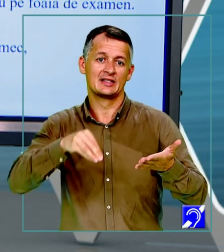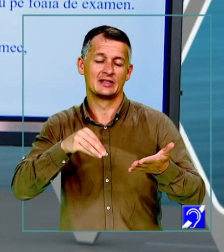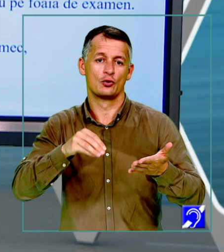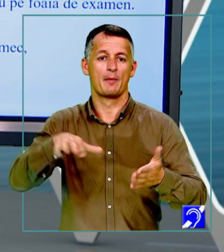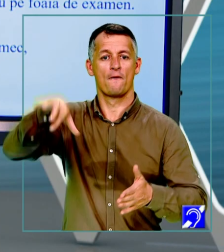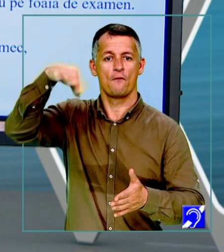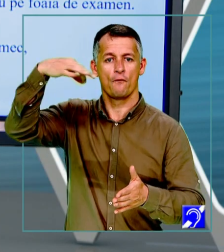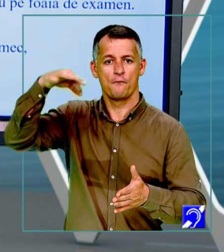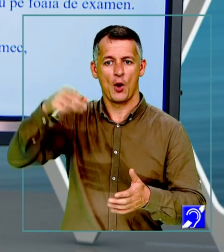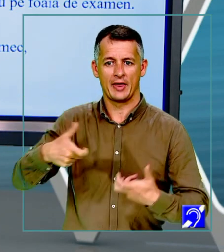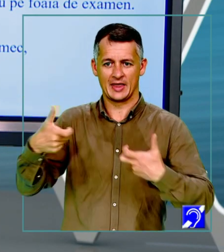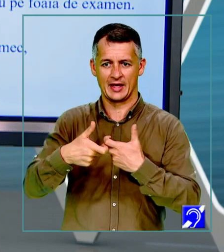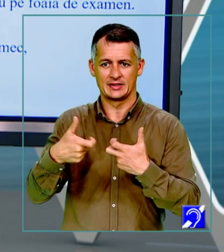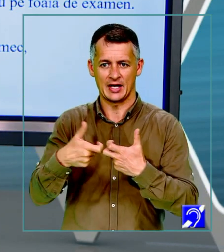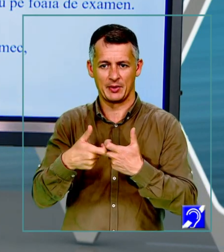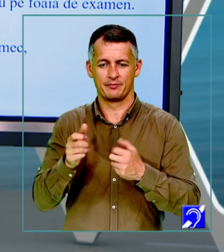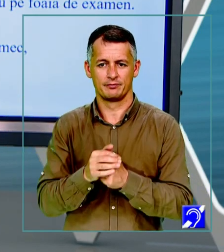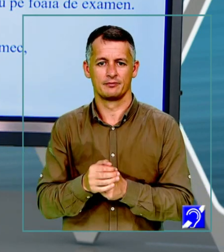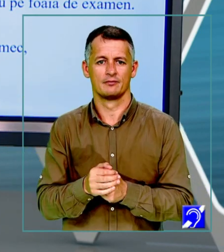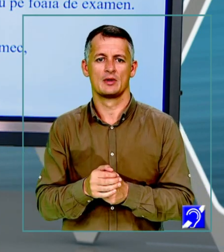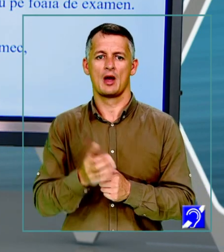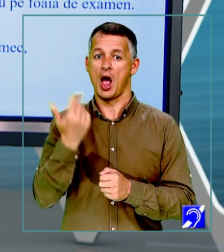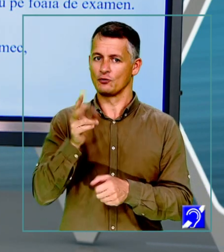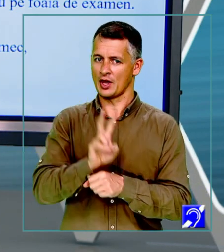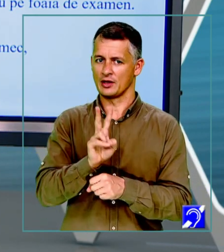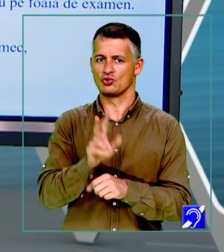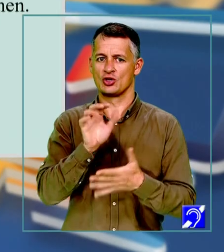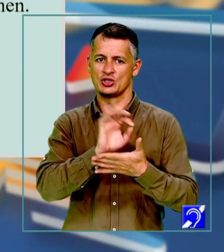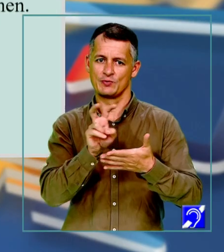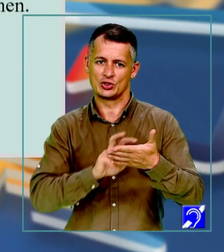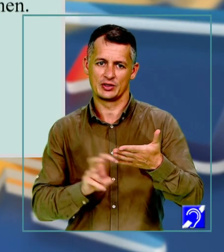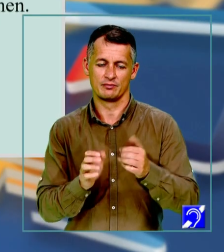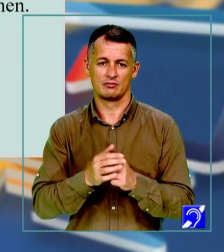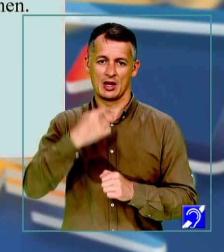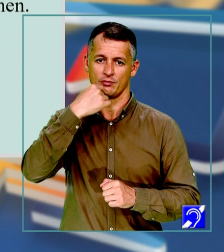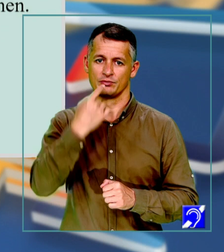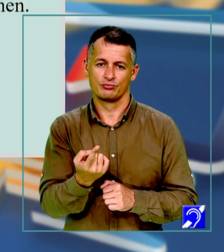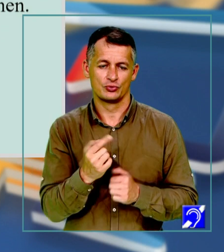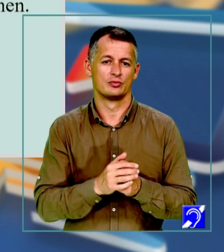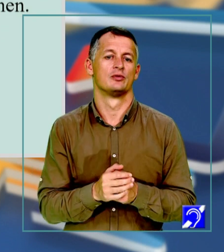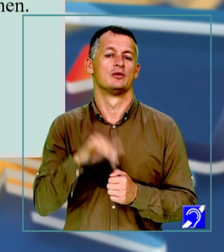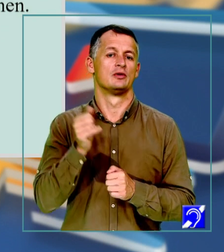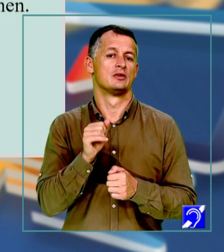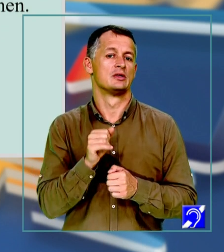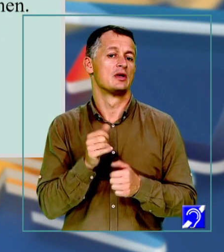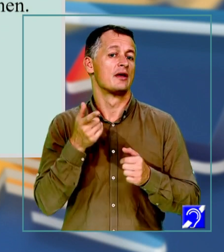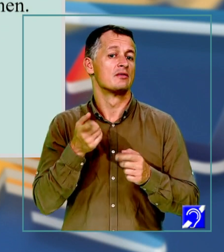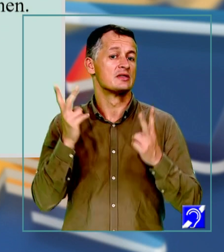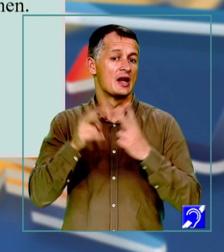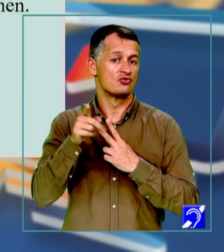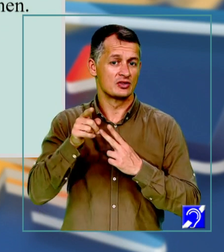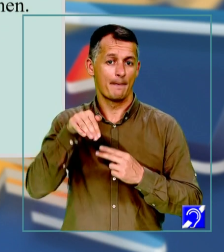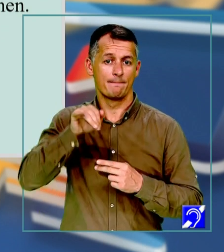examen. Ați fost atenți la sensurile pe care vi le-am citit și ați observat că sensul din text al cuvântului miraj este